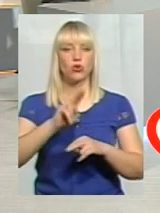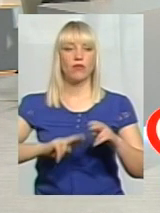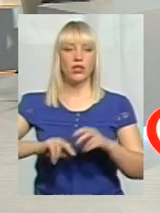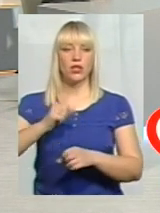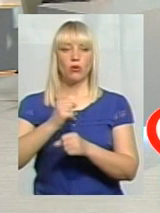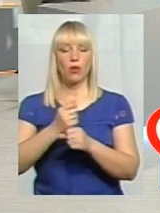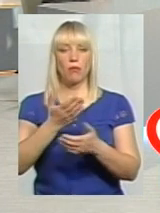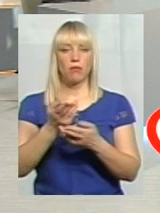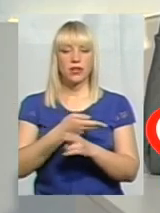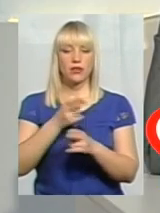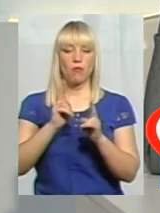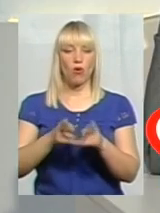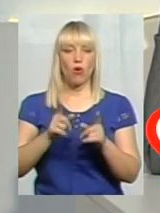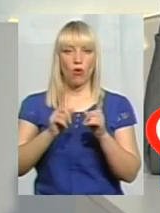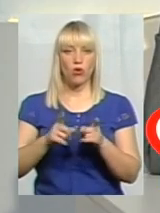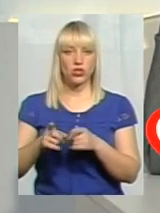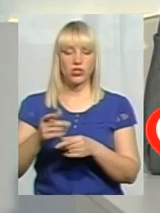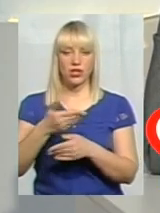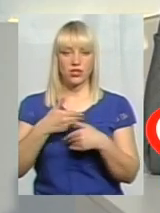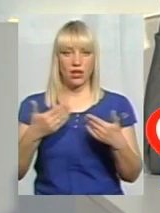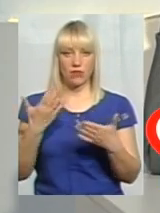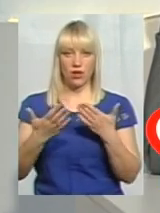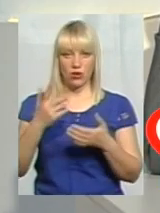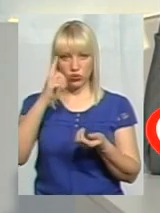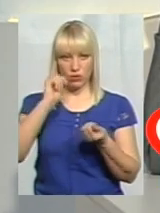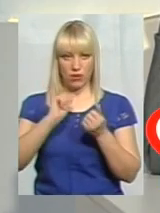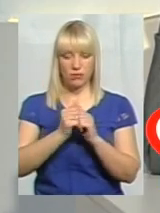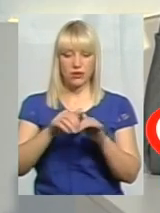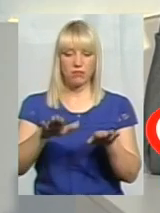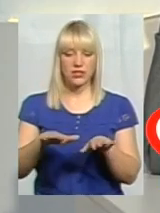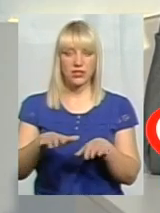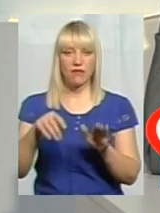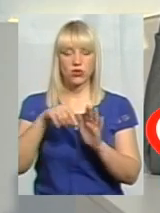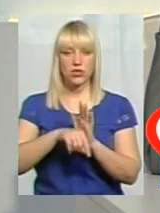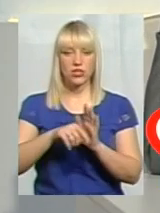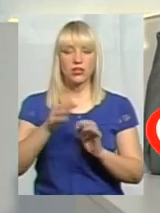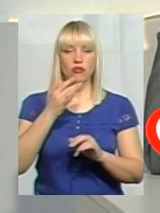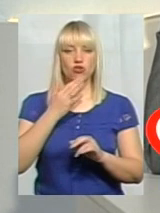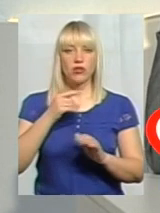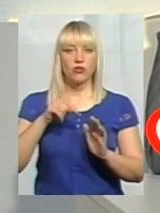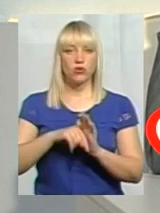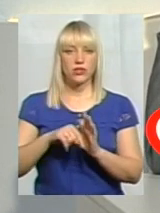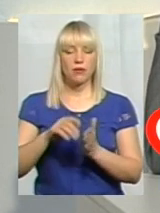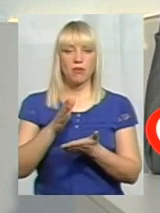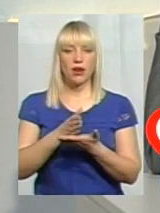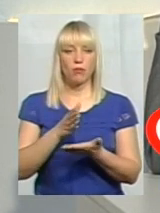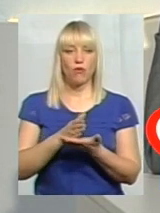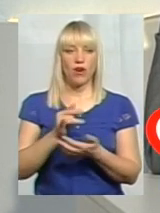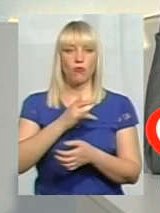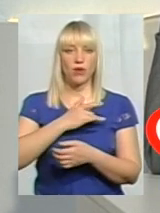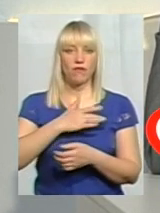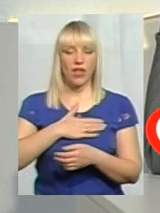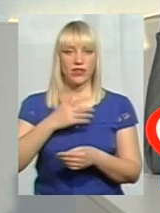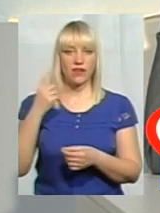без погодження із нами. Тому що, якщо пам'ятка місцевого значення чи національного значення перебуває у приватній